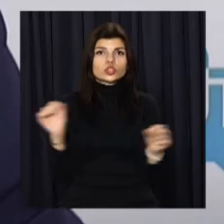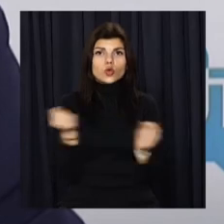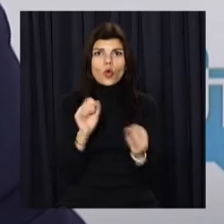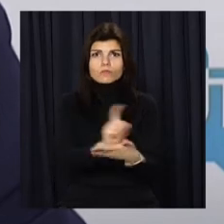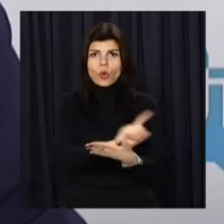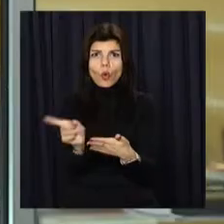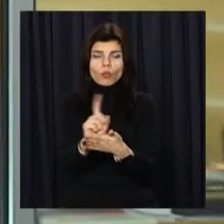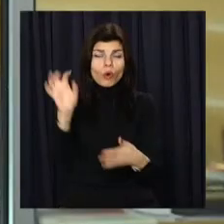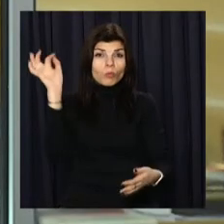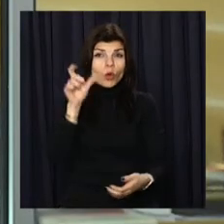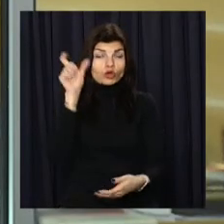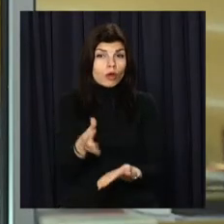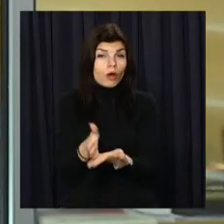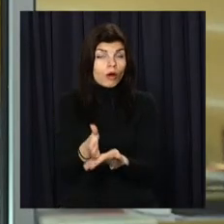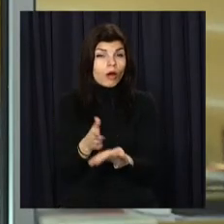скорості.